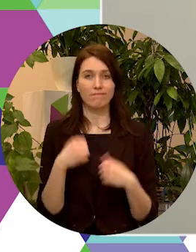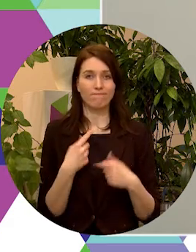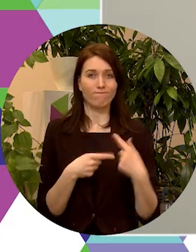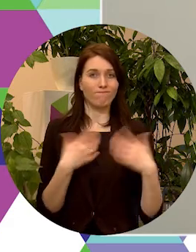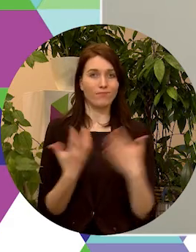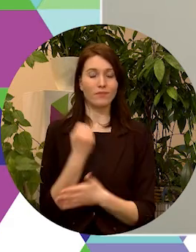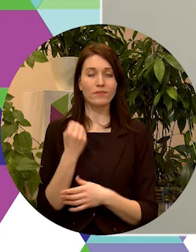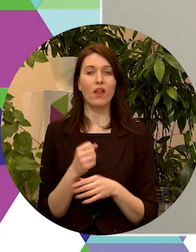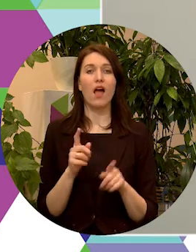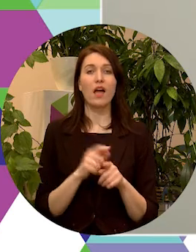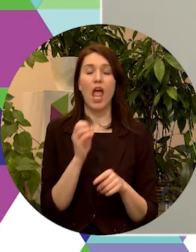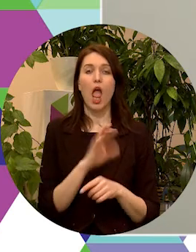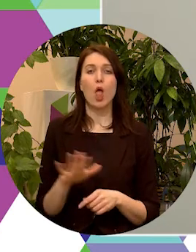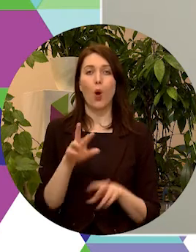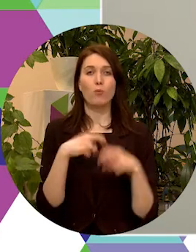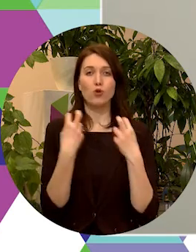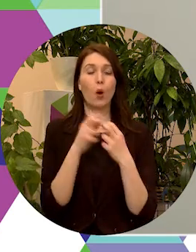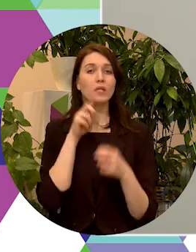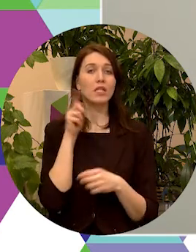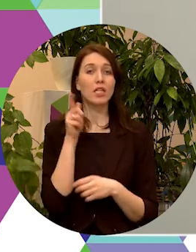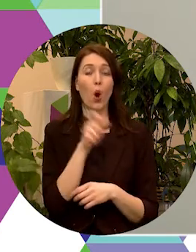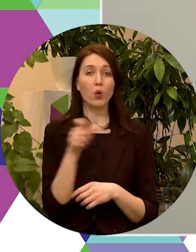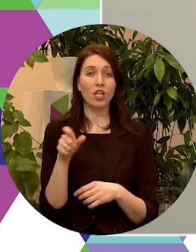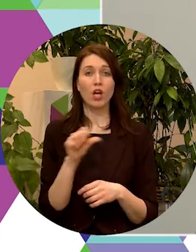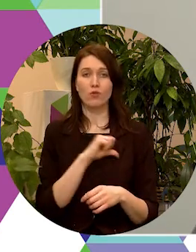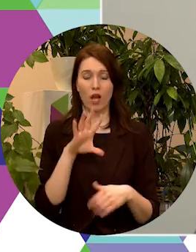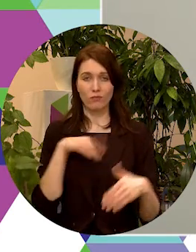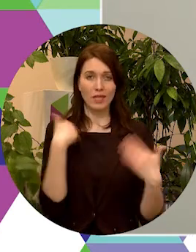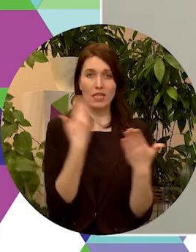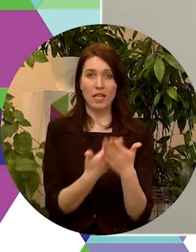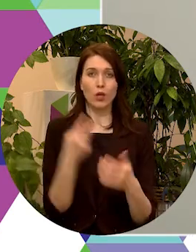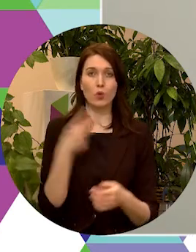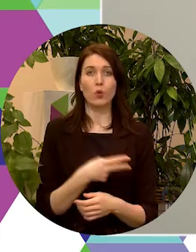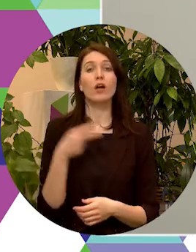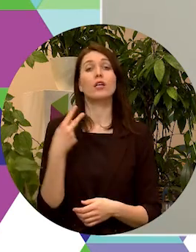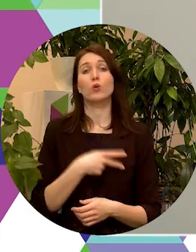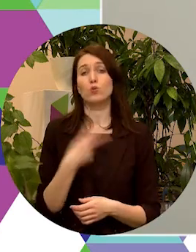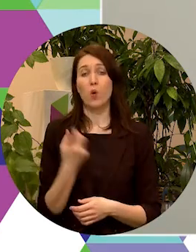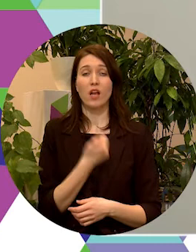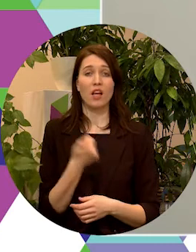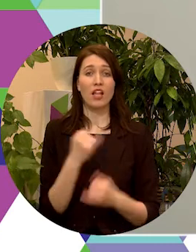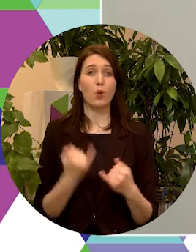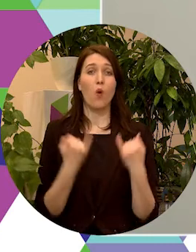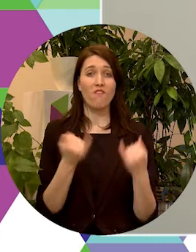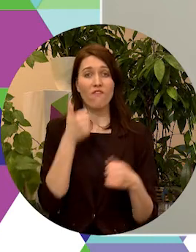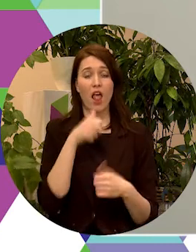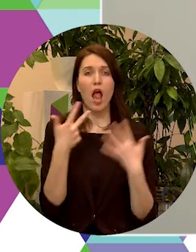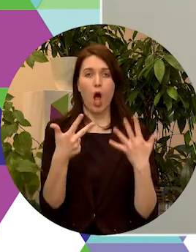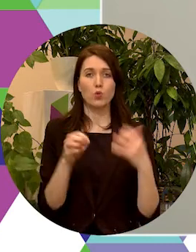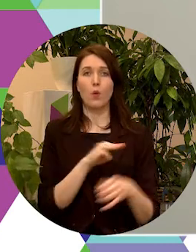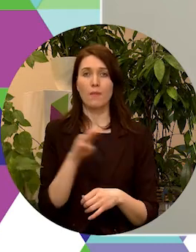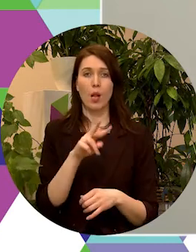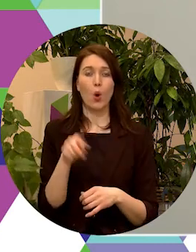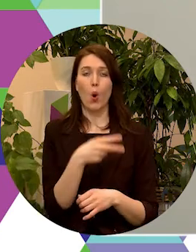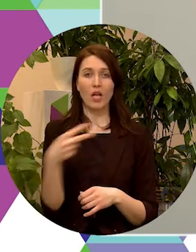Tādēļ arī Eiropas komisija jauniešu iniciatīvām 2022. gadā atvēl vēl 8 miljonus eiro,